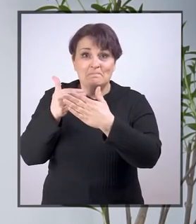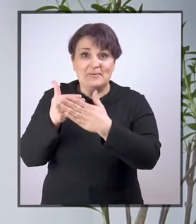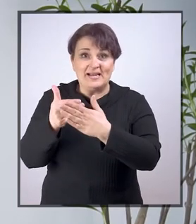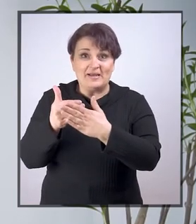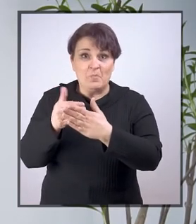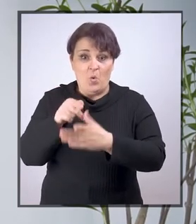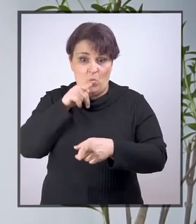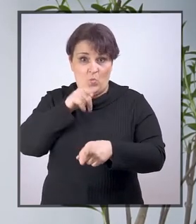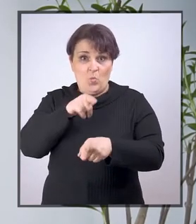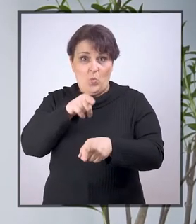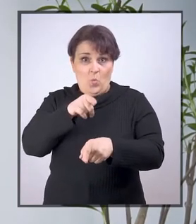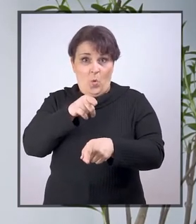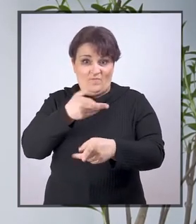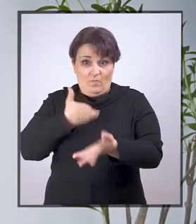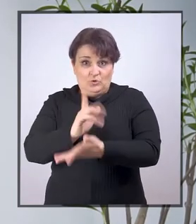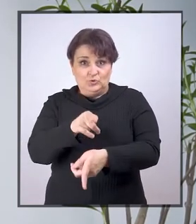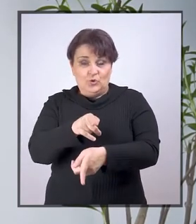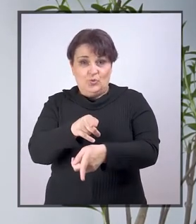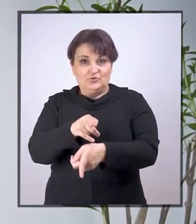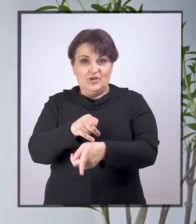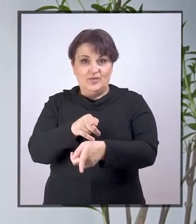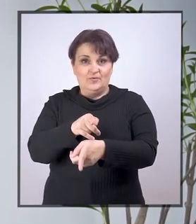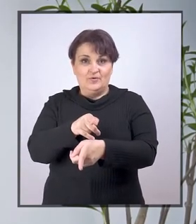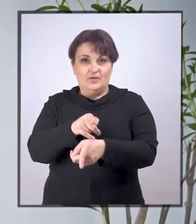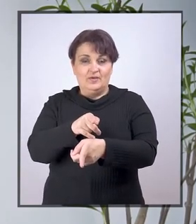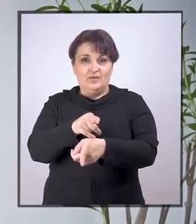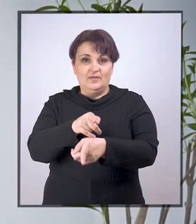prilagodba u ovom slučaju.